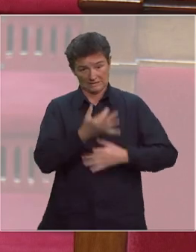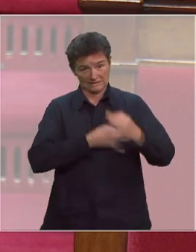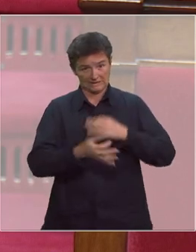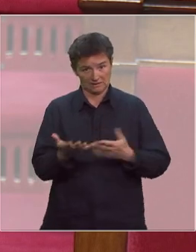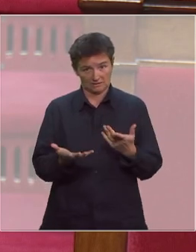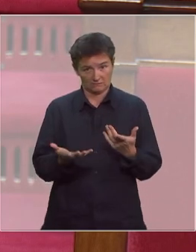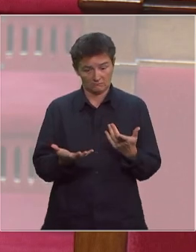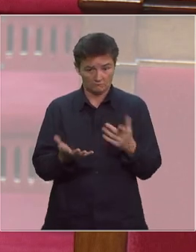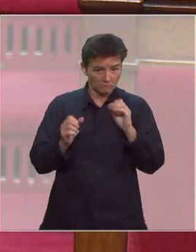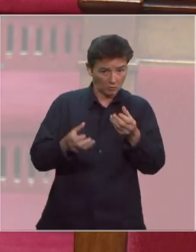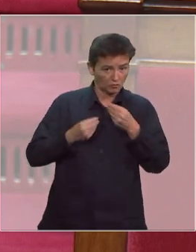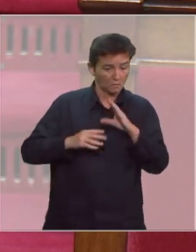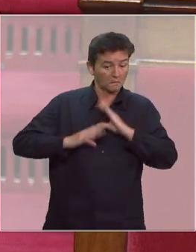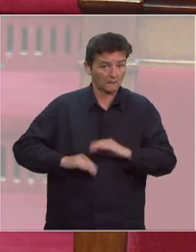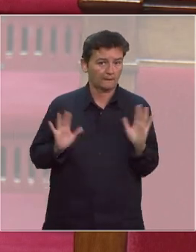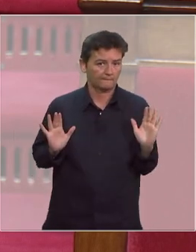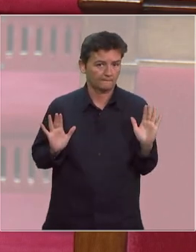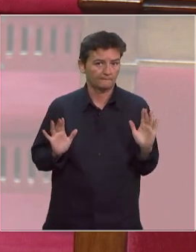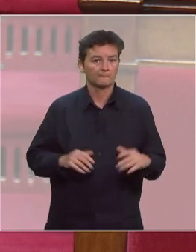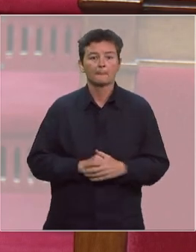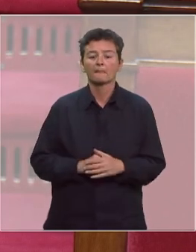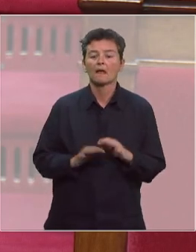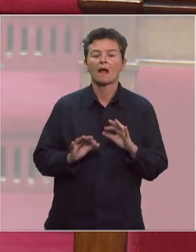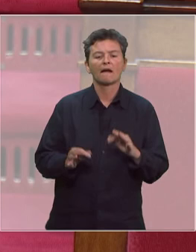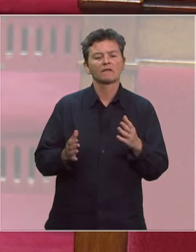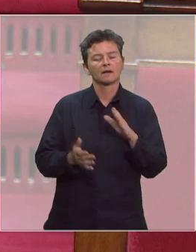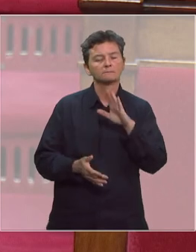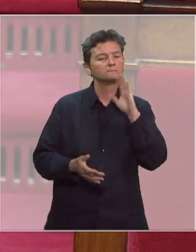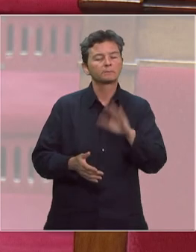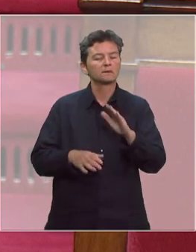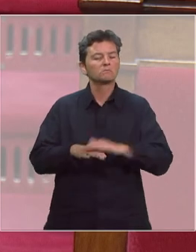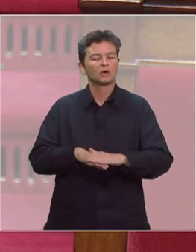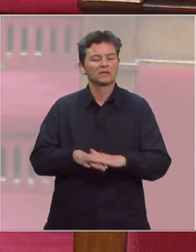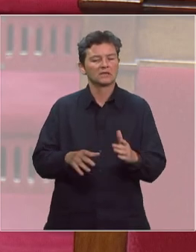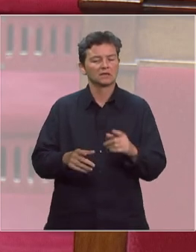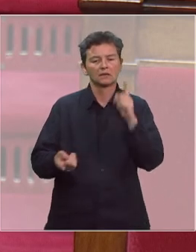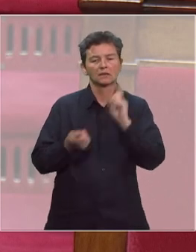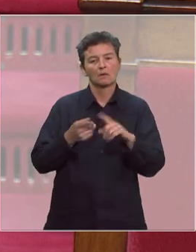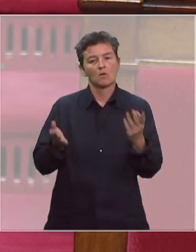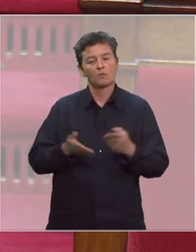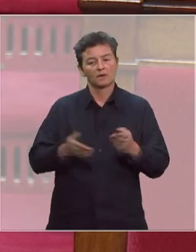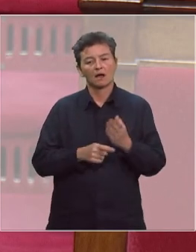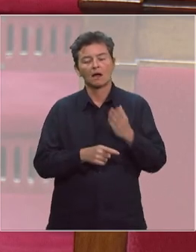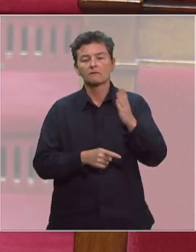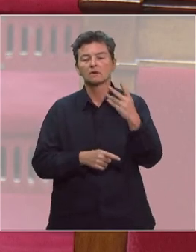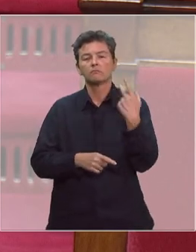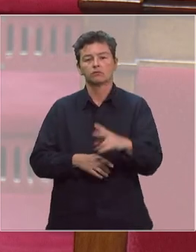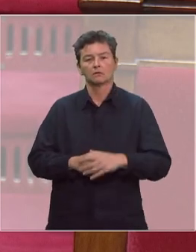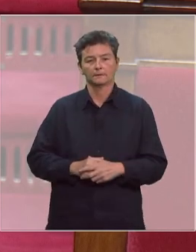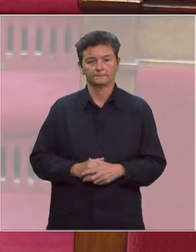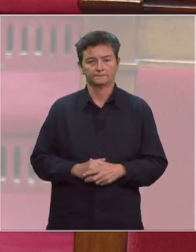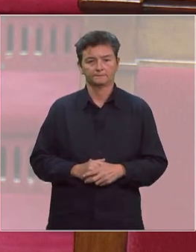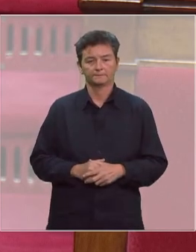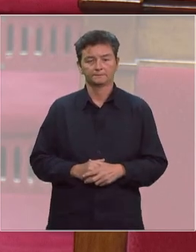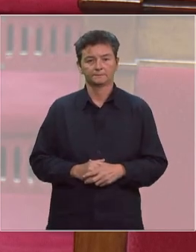et pourquoi pas nous rassurer sur l'état d'esprit qui est le vôtre et celui du gouvernement sur l'avenir de'hôpital public au sortir de